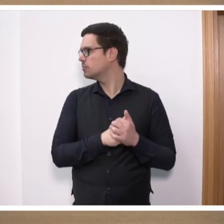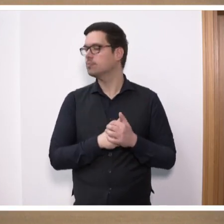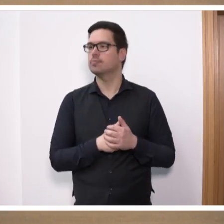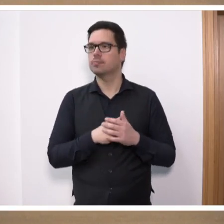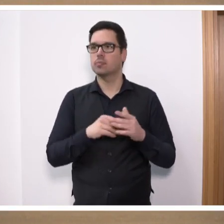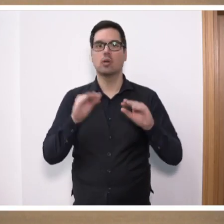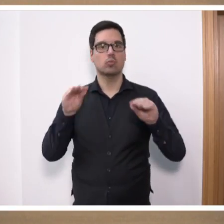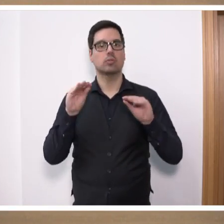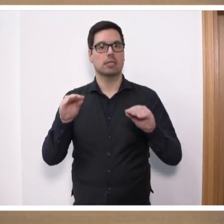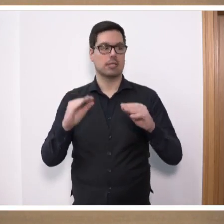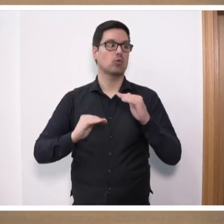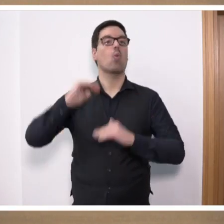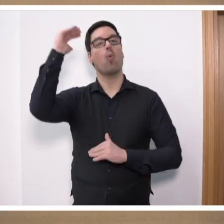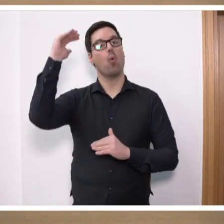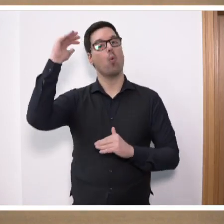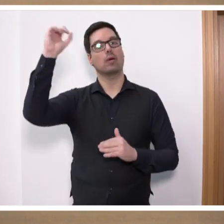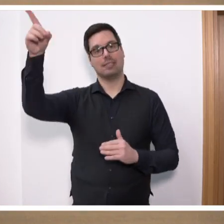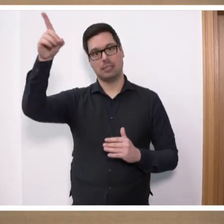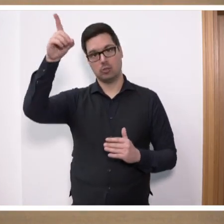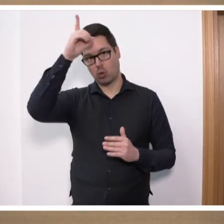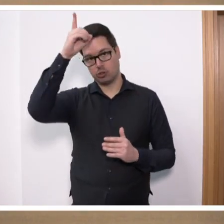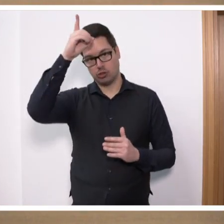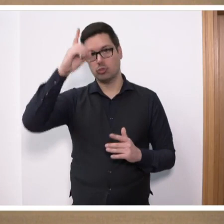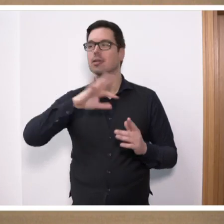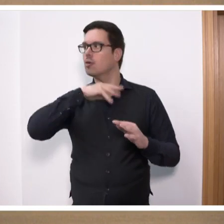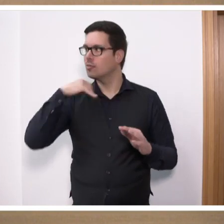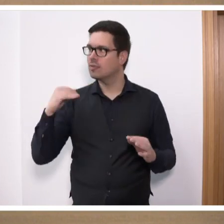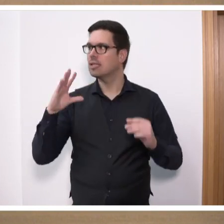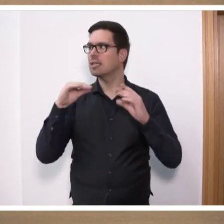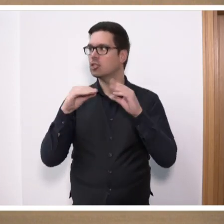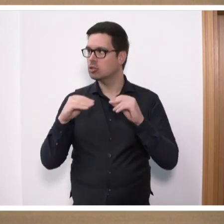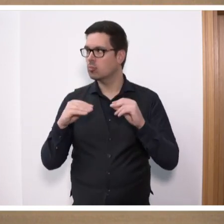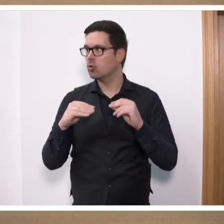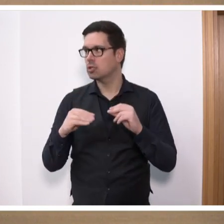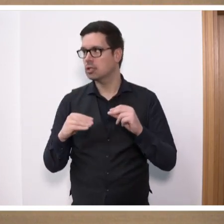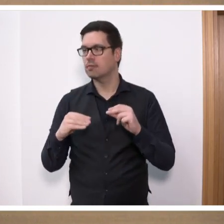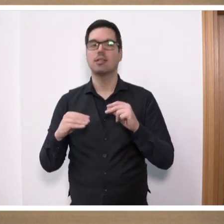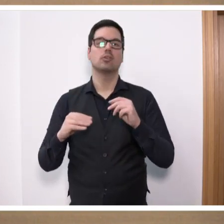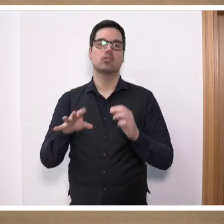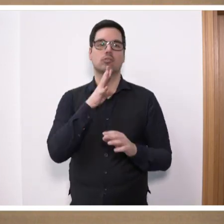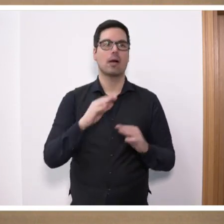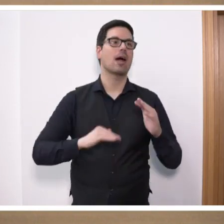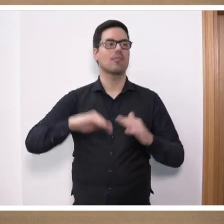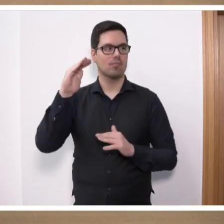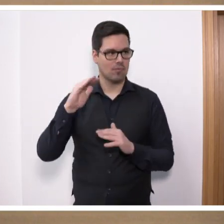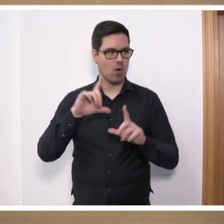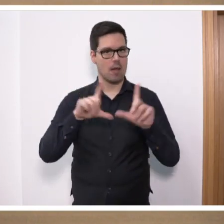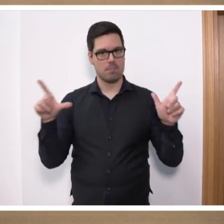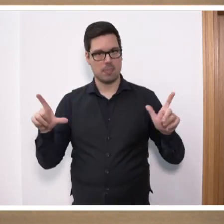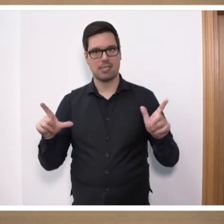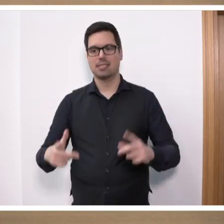Unterricht Hochdeutsch gesprochen worden. Und es ist auch viel gesprochen worden, weil das Sprachvorbild ist eine wichtige